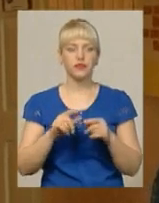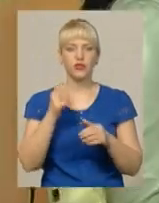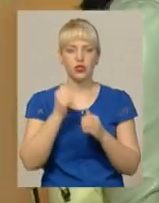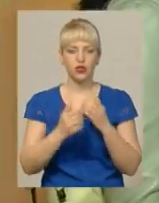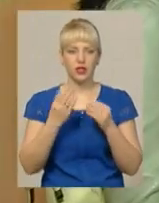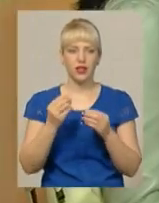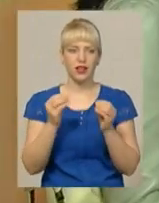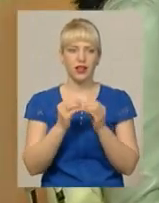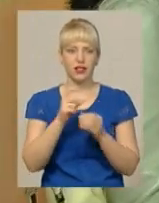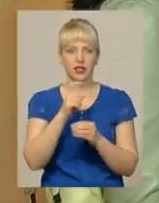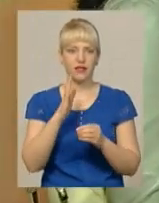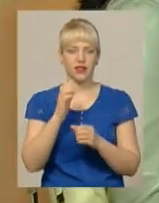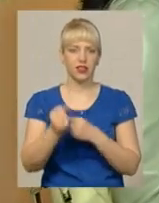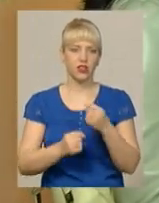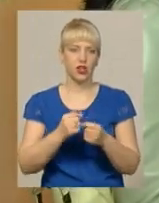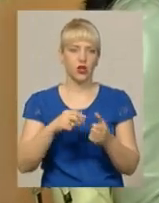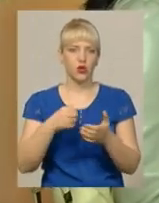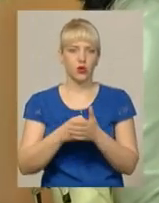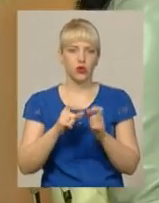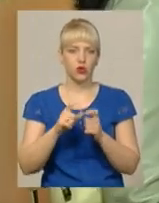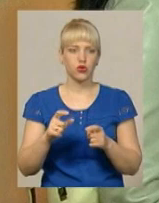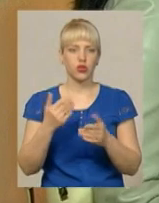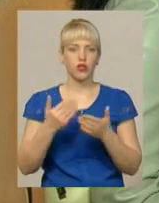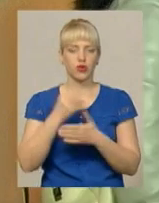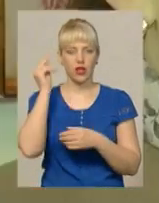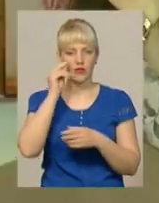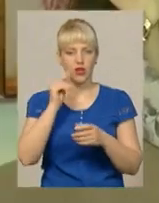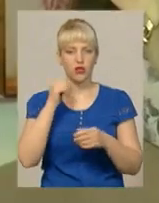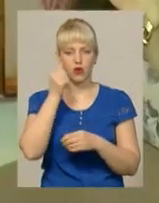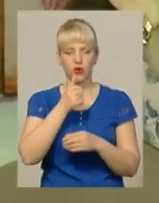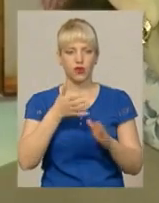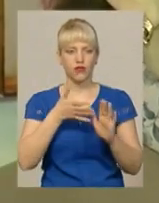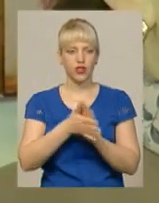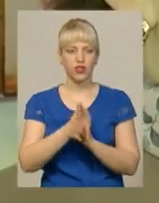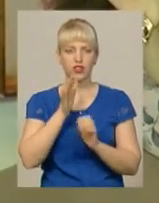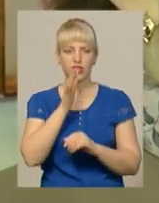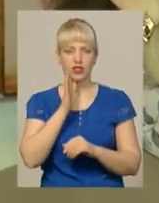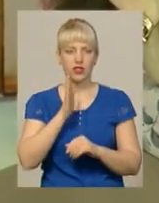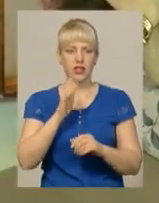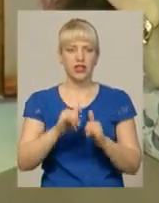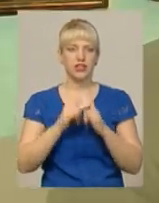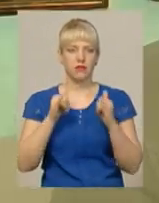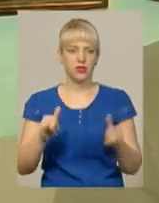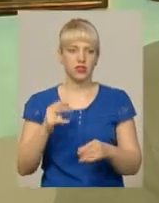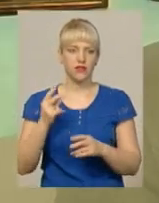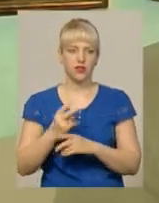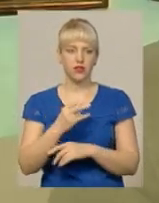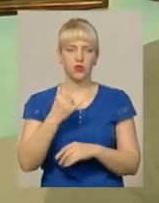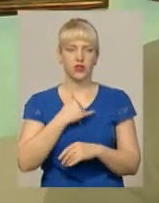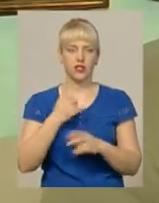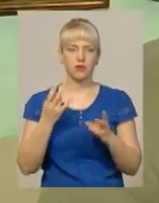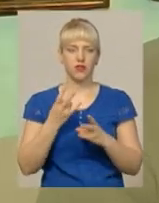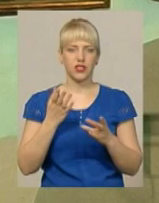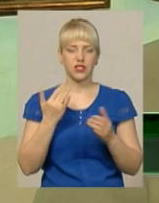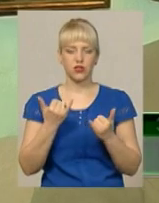хвилин, аби дістатись до навчання. Та з нового навчального року витрачений на дорогу час збільшиться вдвічі, коментує його мама. Нас мають зараз